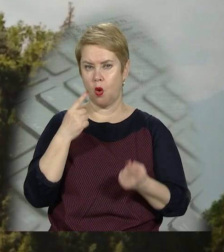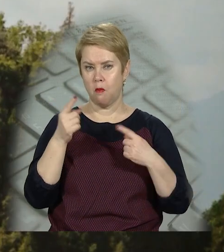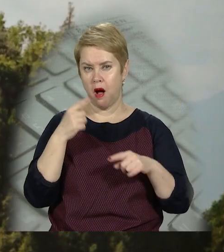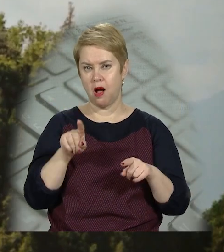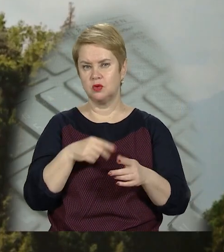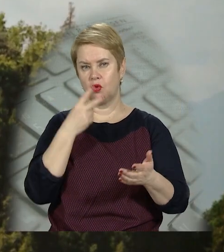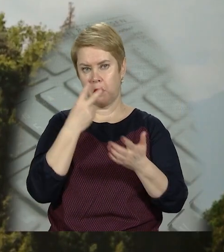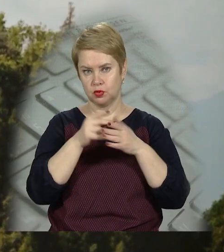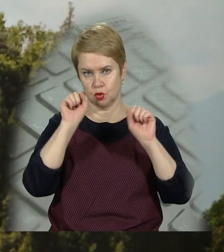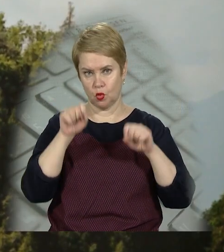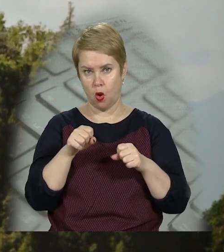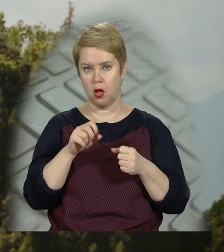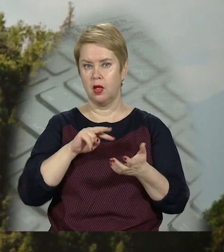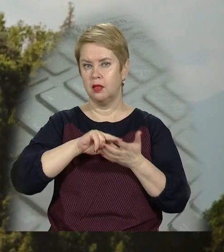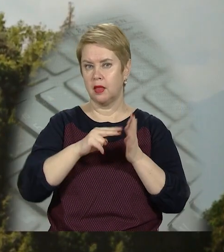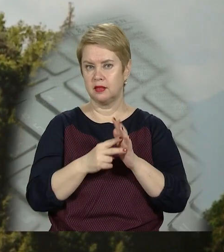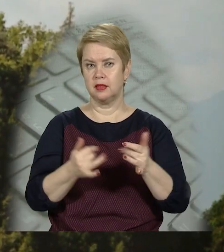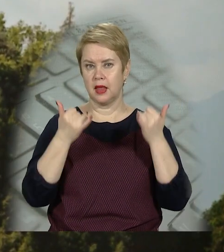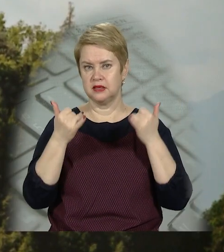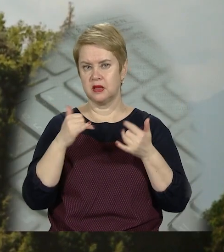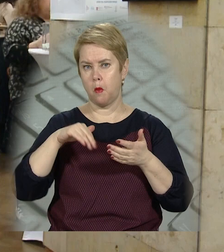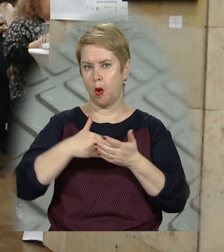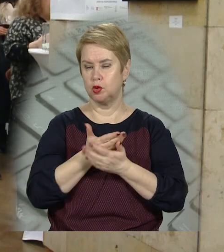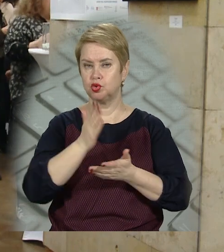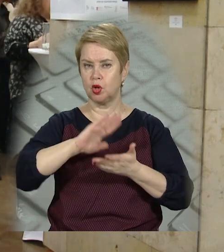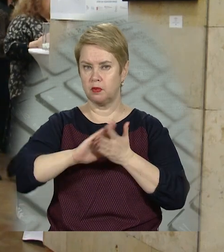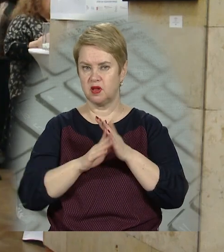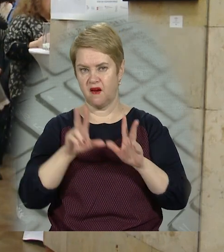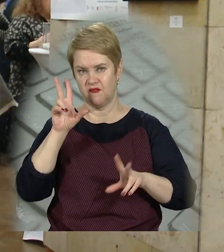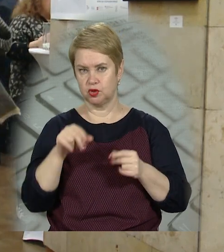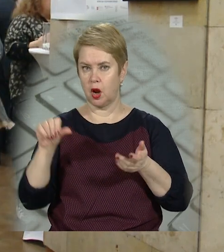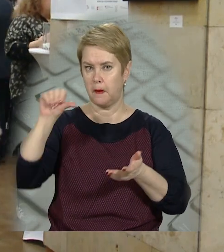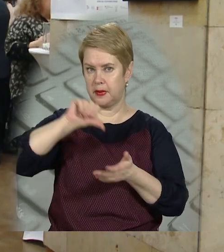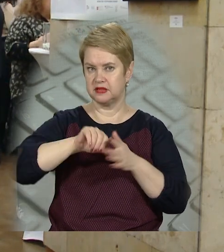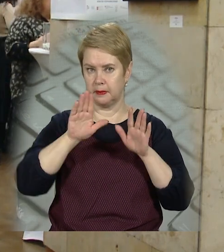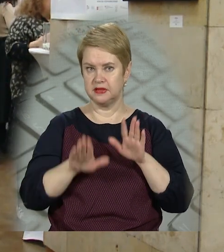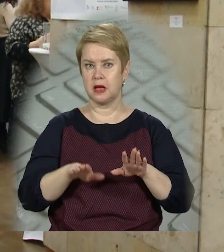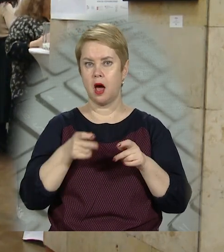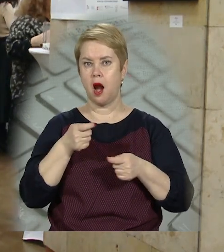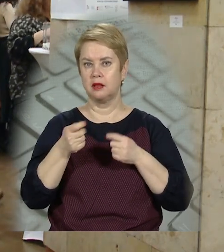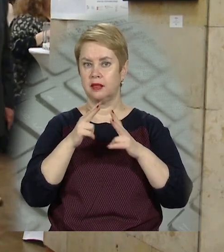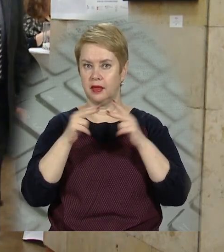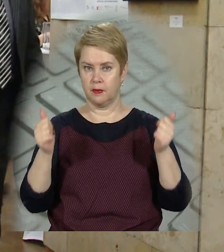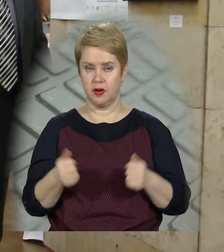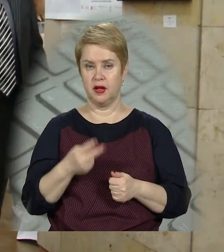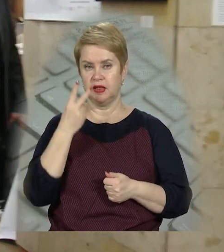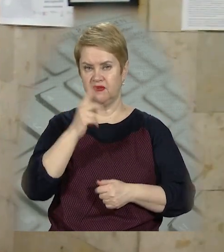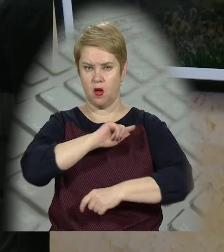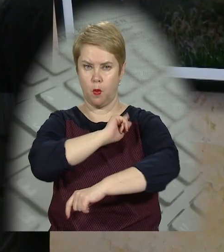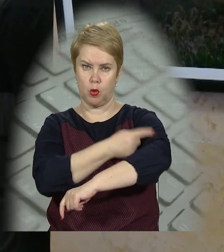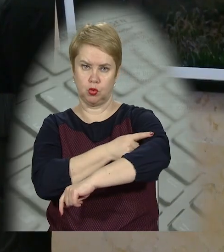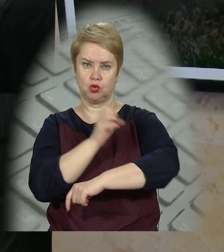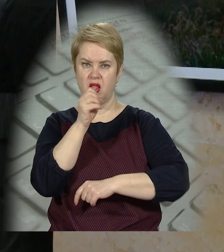теми, то можна побачити в неї натяк на сьогоднішні політичні обставини, вважають представники міськради Дніпра. Дві потужні